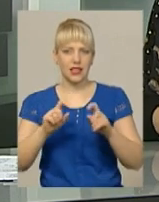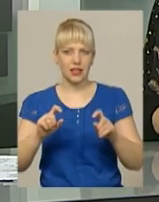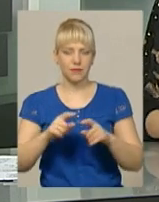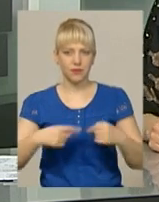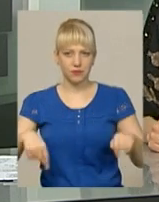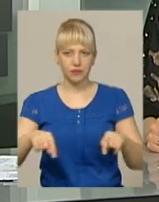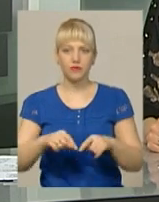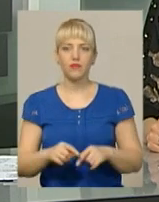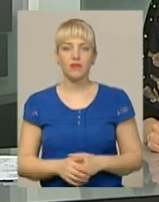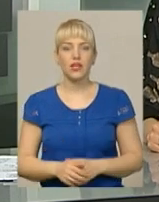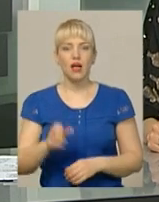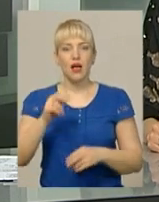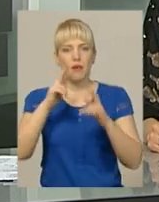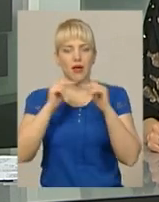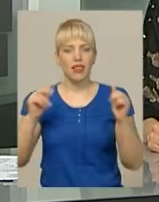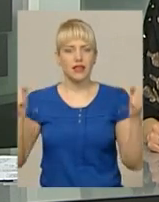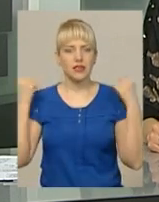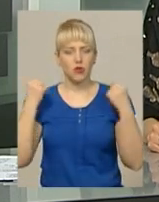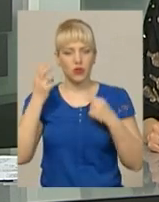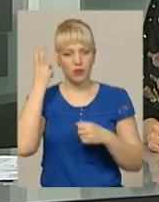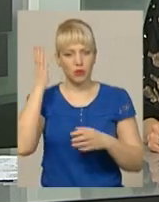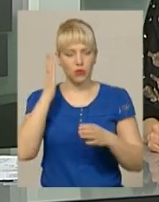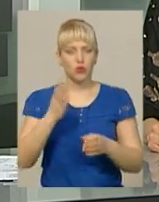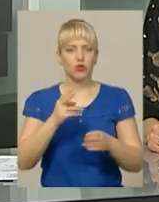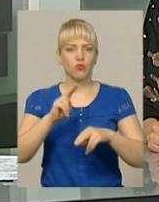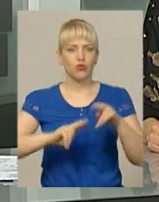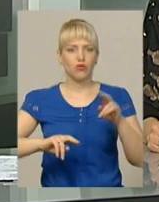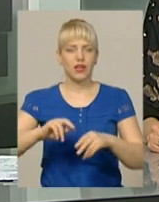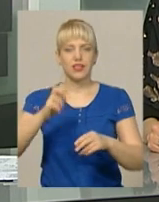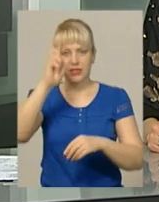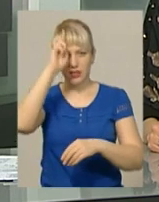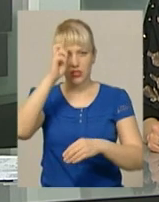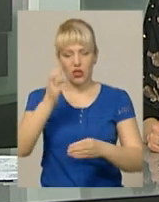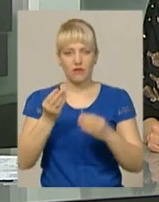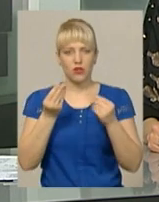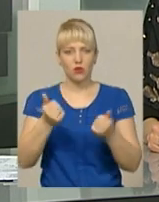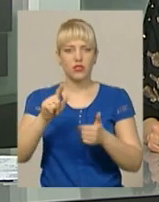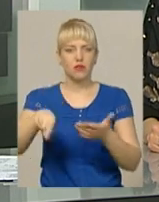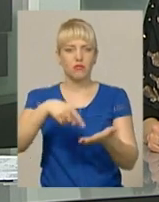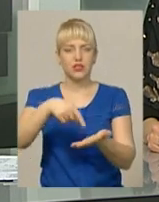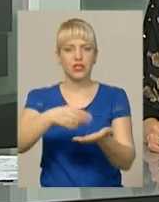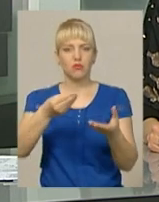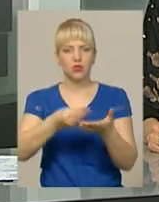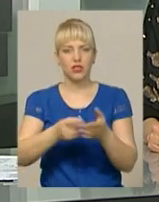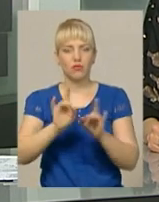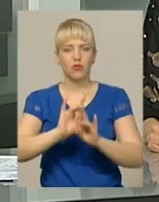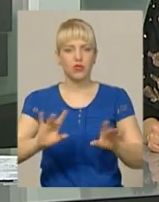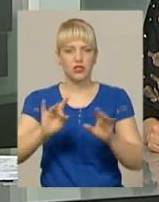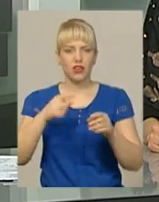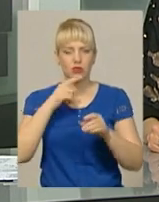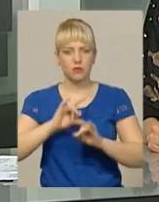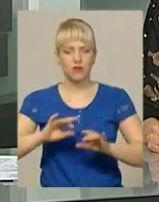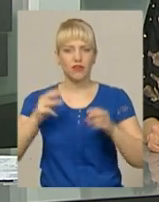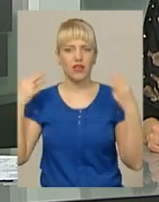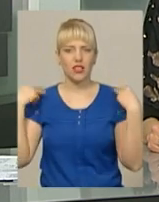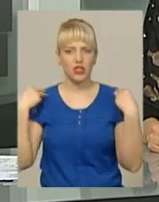Палац спорту у Хмельницькому будуватимуть за кошти державного і міського бюджетів. Про це повідомив начальник фінансового управління Хмельницької міської